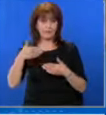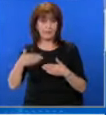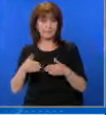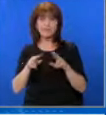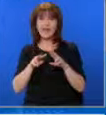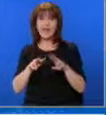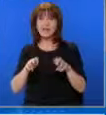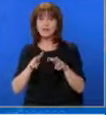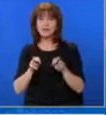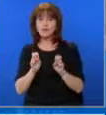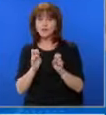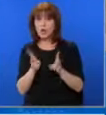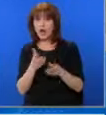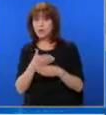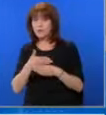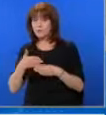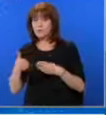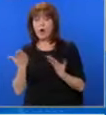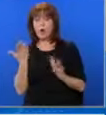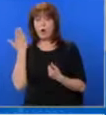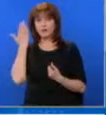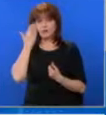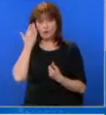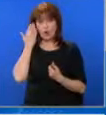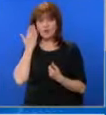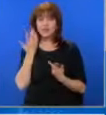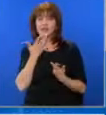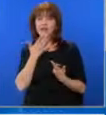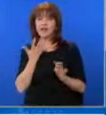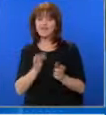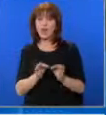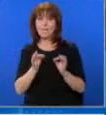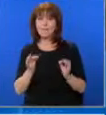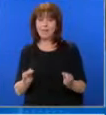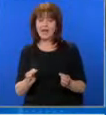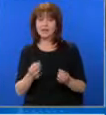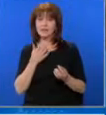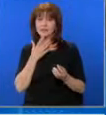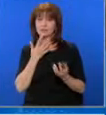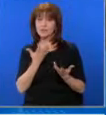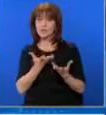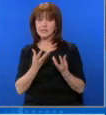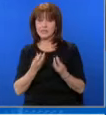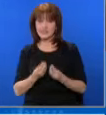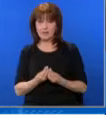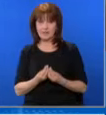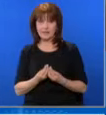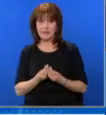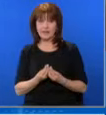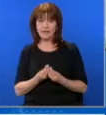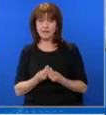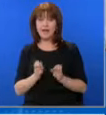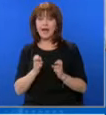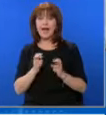разследването, на кои ще бъдат повдигнати обвинения и какви мерки за неотклонения ще им бъдат определени.